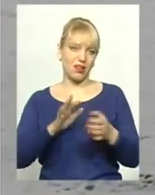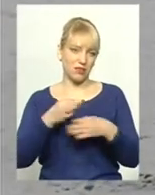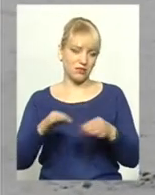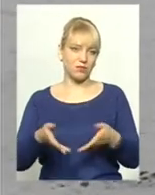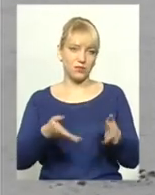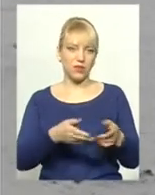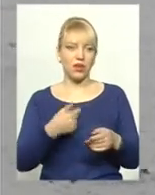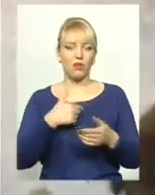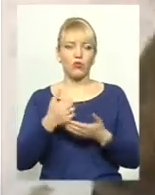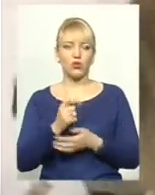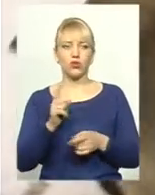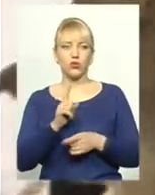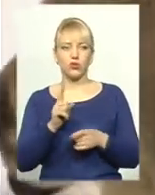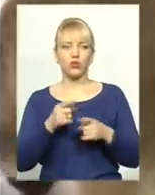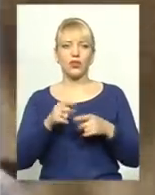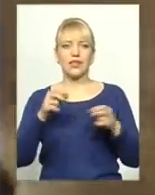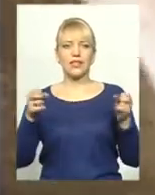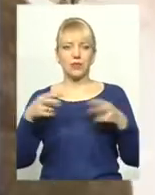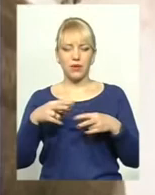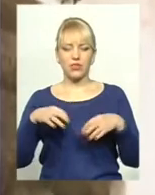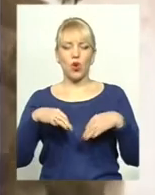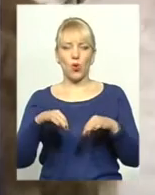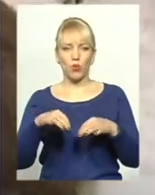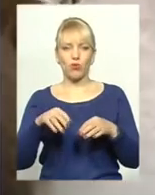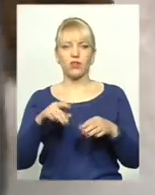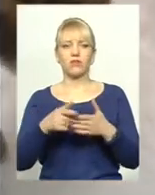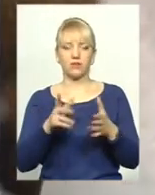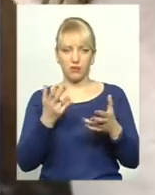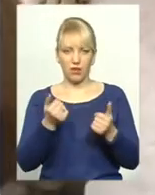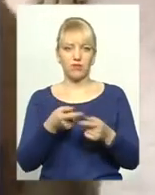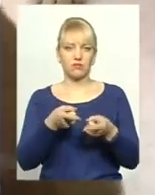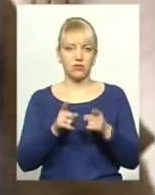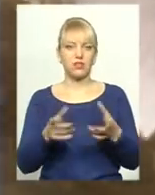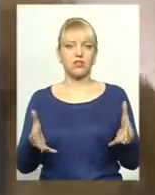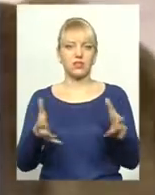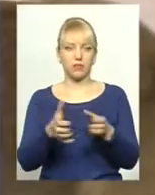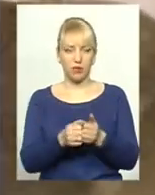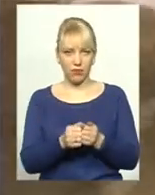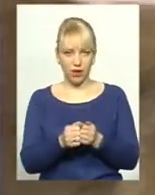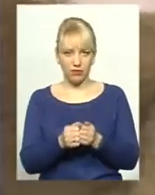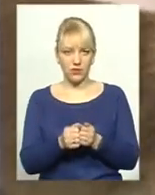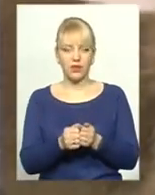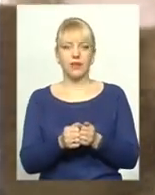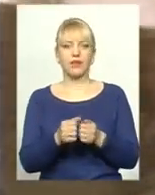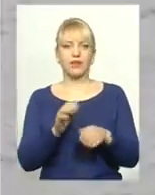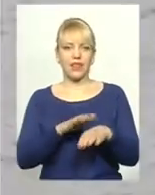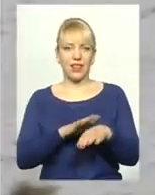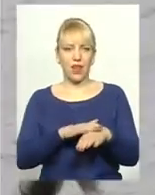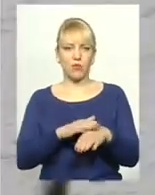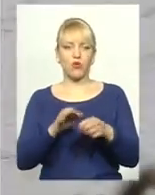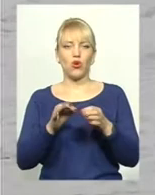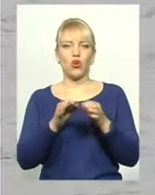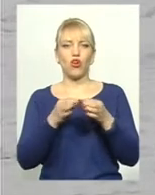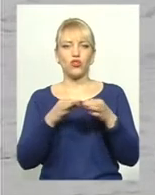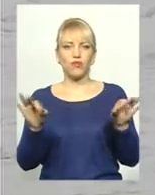свободі. Получається, що спецкомунтранс приїхав, він зробив свою роботу, він її піймав, зняв цю лапу, освободив від цього